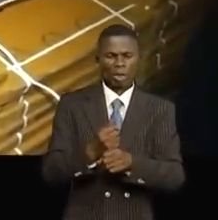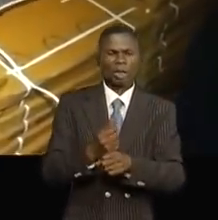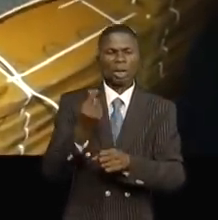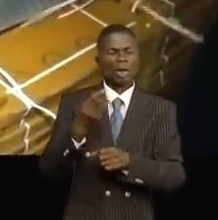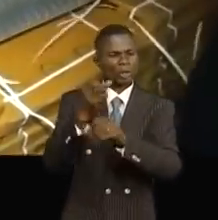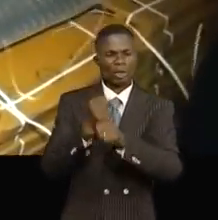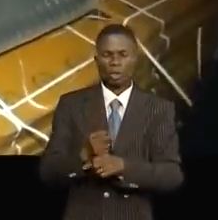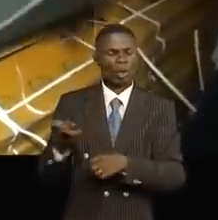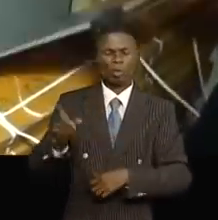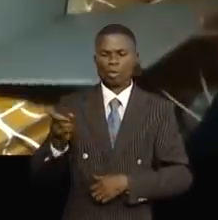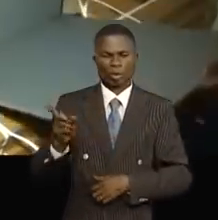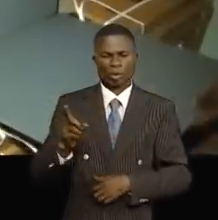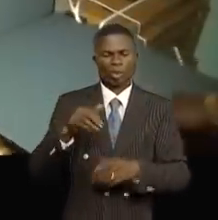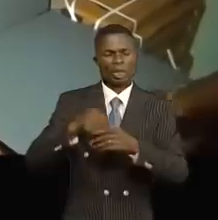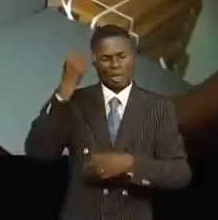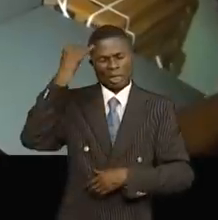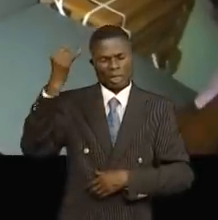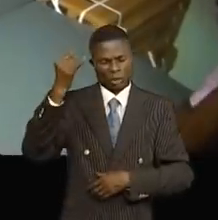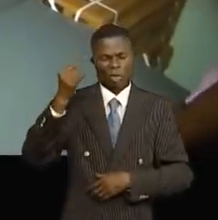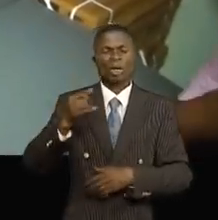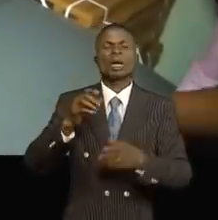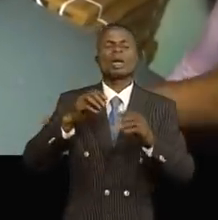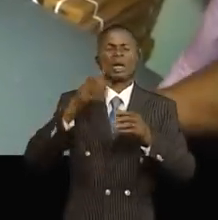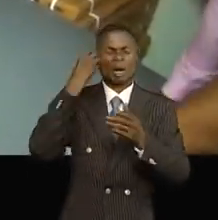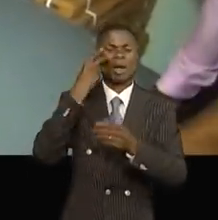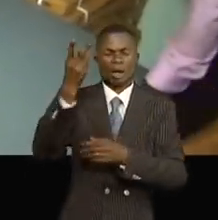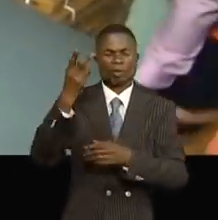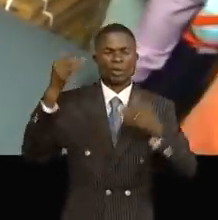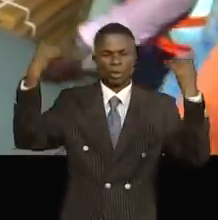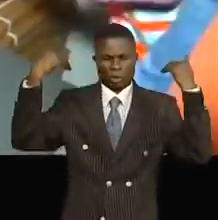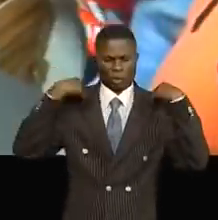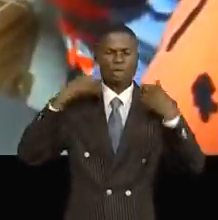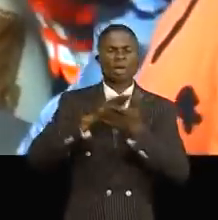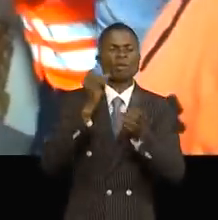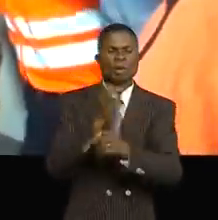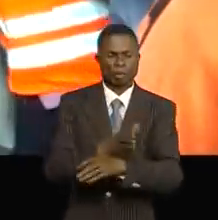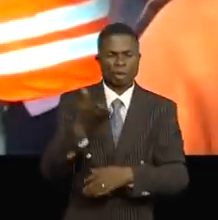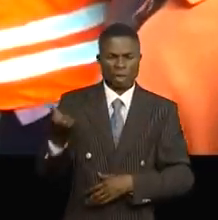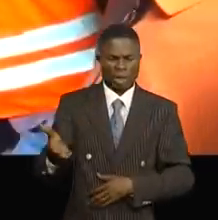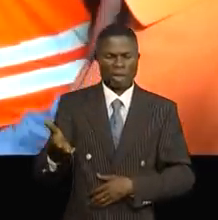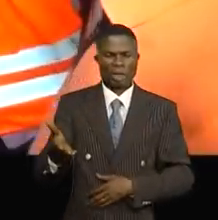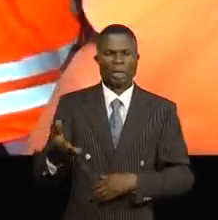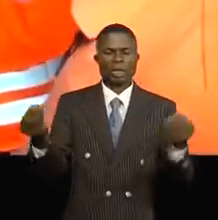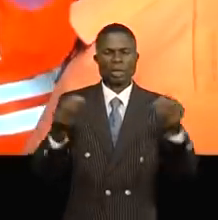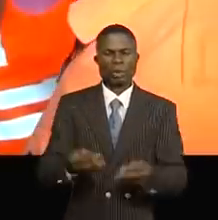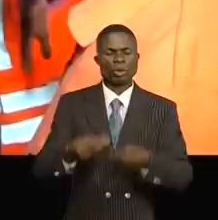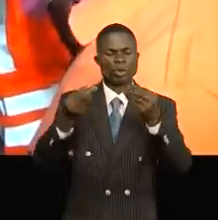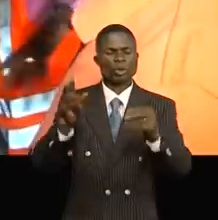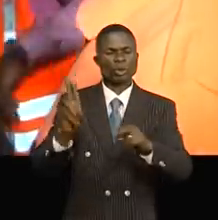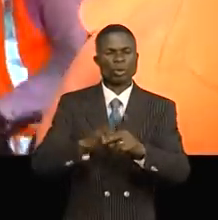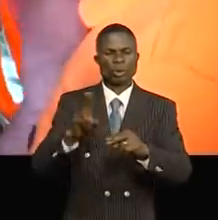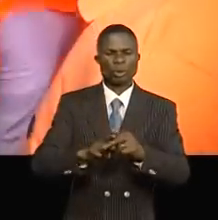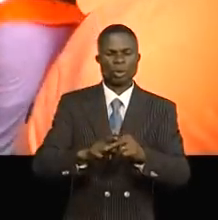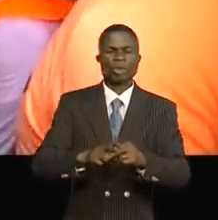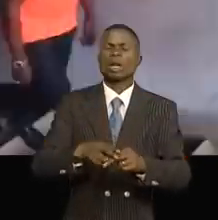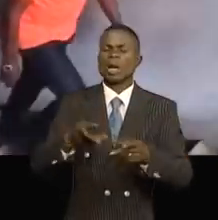seul rôle de la province. C'est dans le souci de matérialiser la vision de l'autorité provinciale Atou Matoubo Nankoulouki qui met en application les